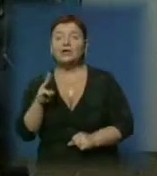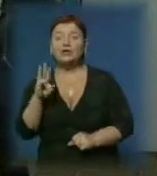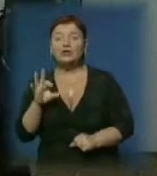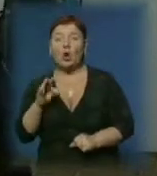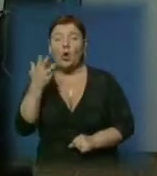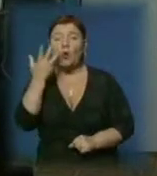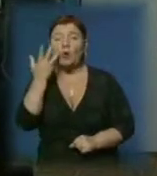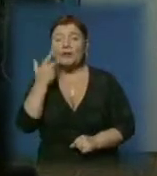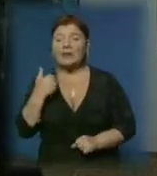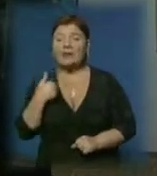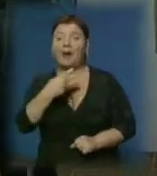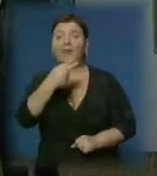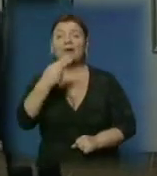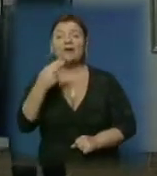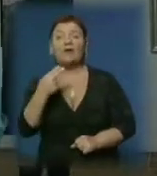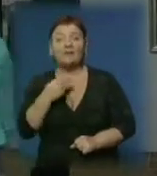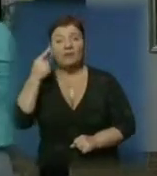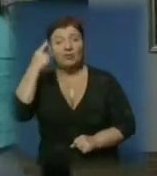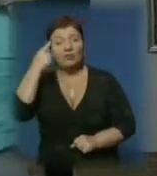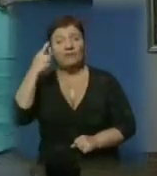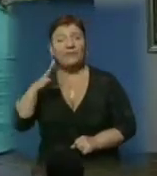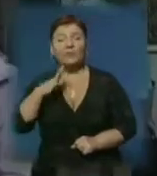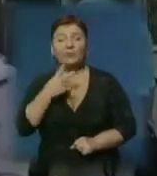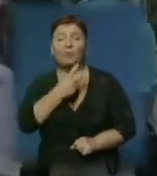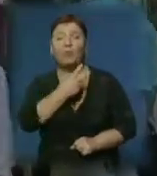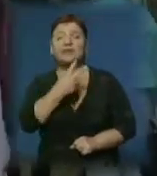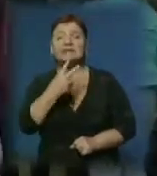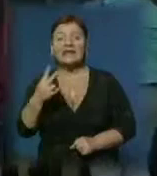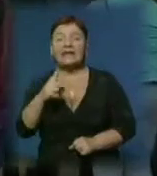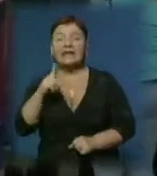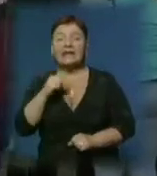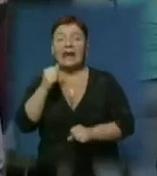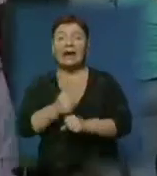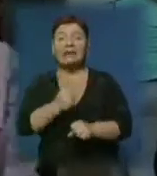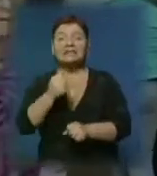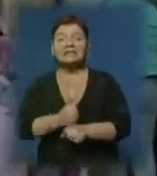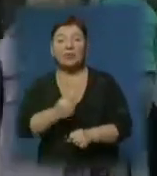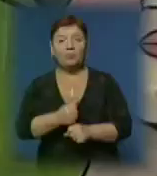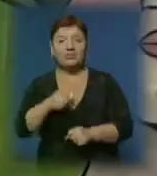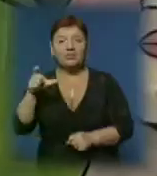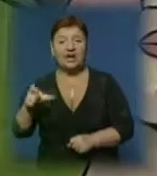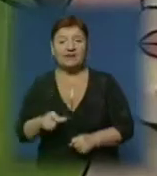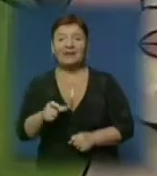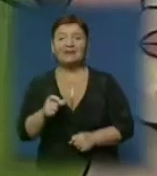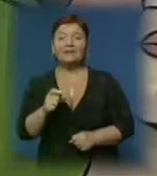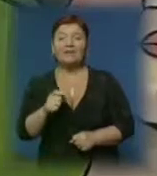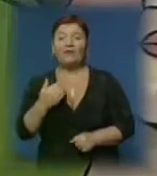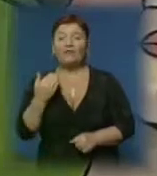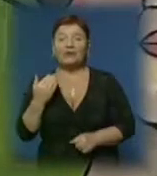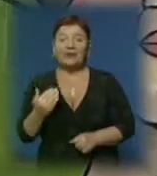Коли я її малював, в мене в голові було щось показати, як заробітчани, як я так уявляв їх, що заробітчани,